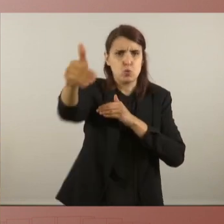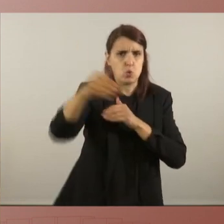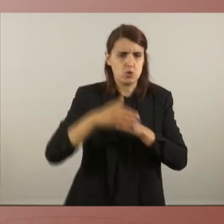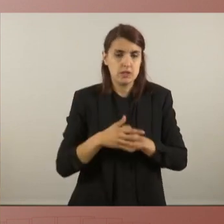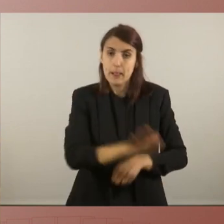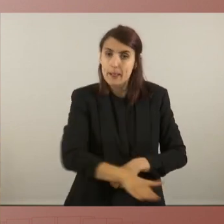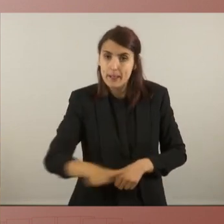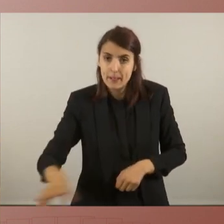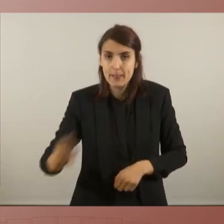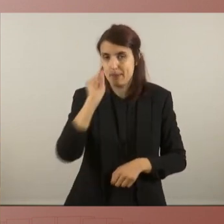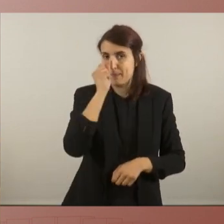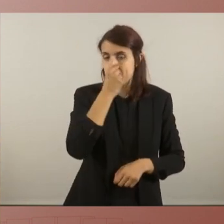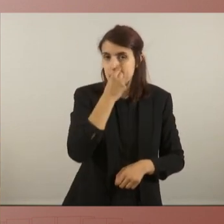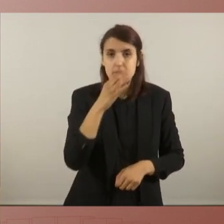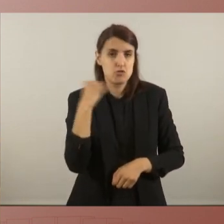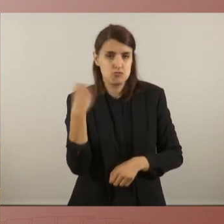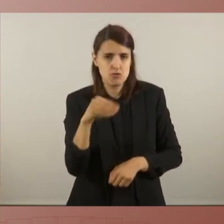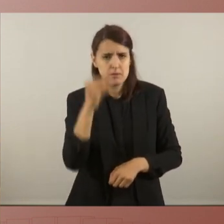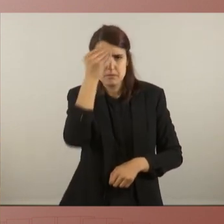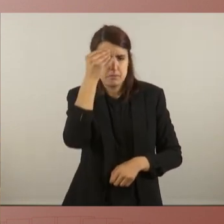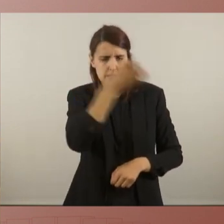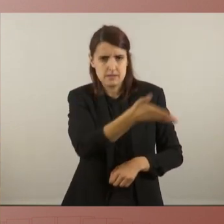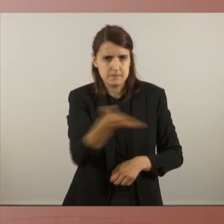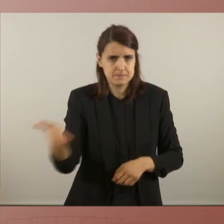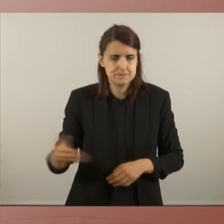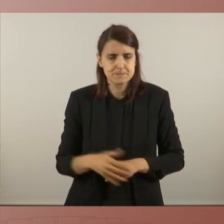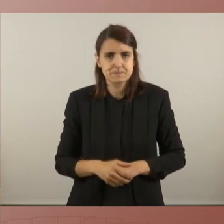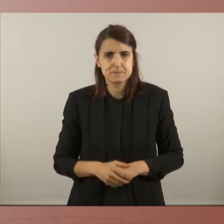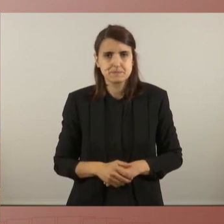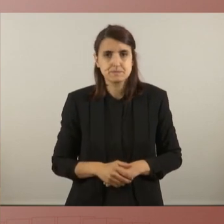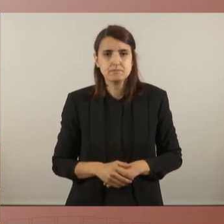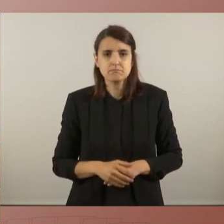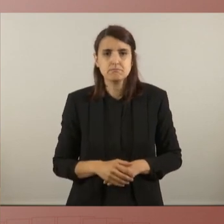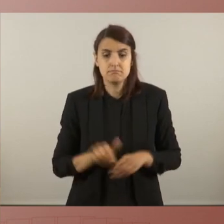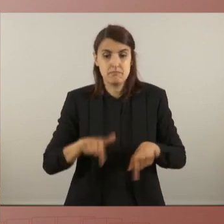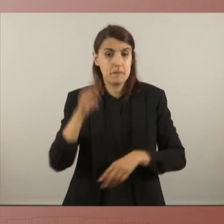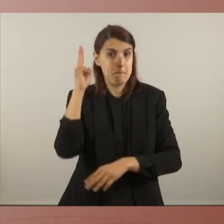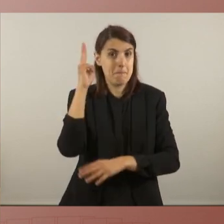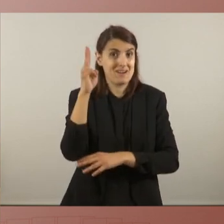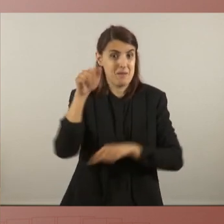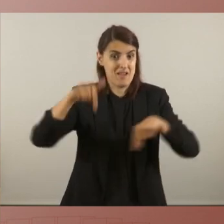infants els adolescents i els joves i pensem com aquest Parlament